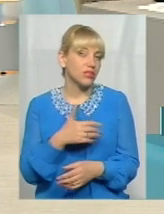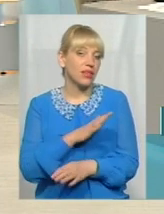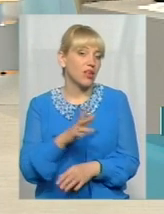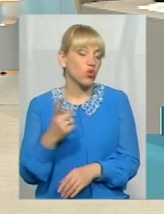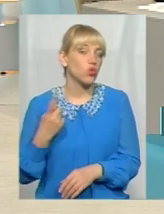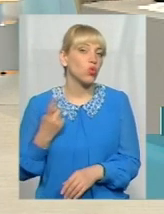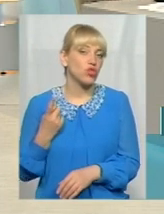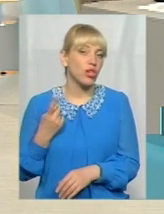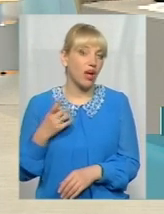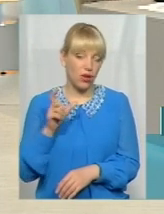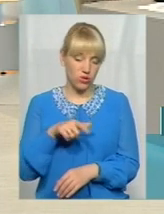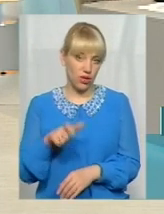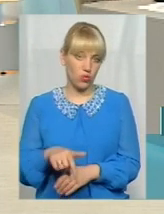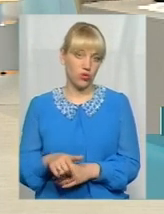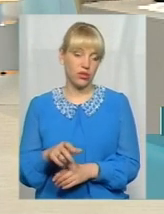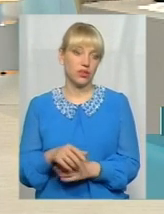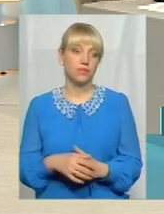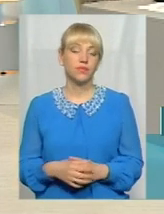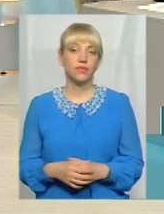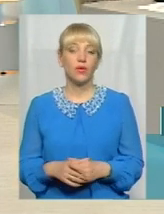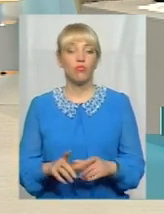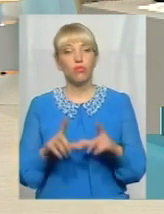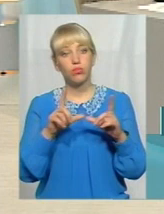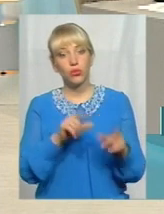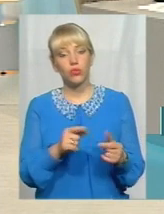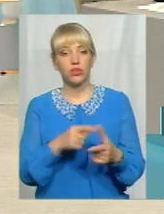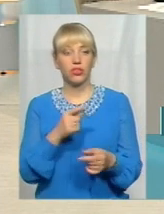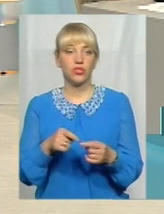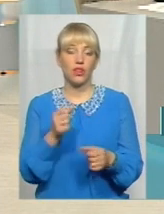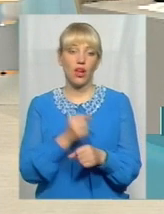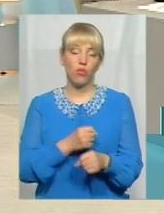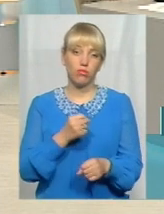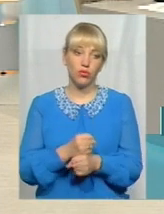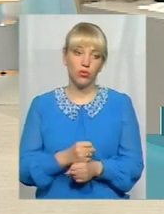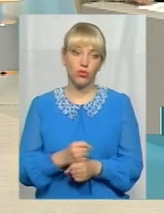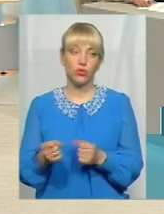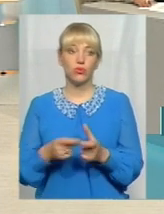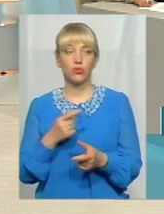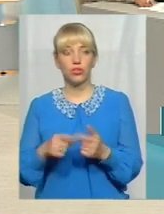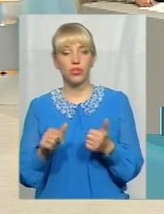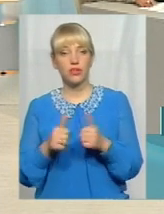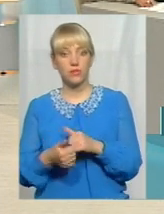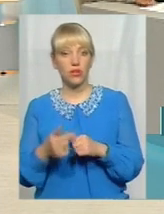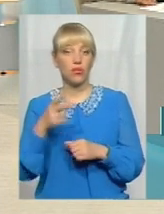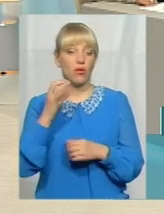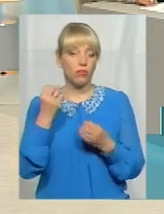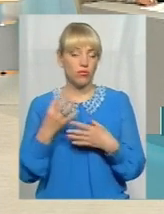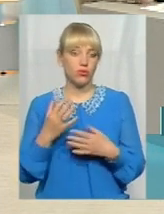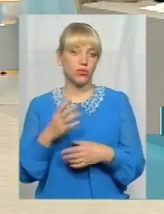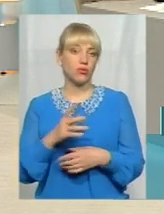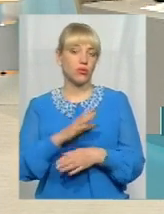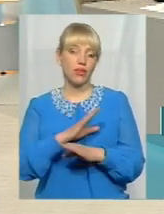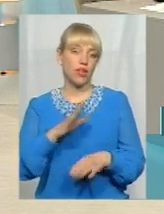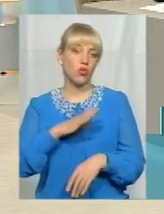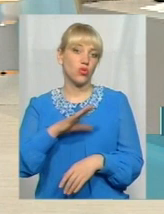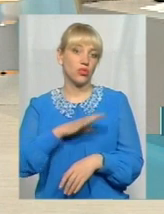Не дочекаються люди поїхати чи на роботу, чи на ринок. Вони просто не дочекаються.